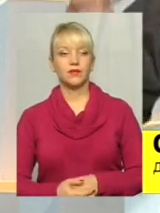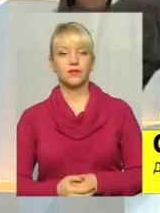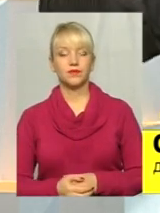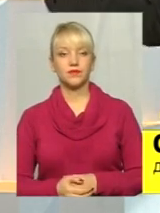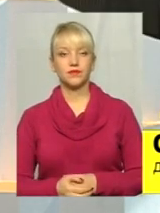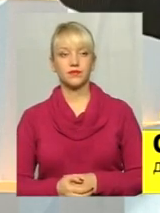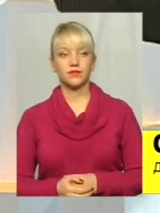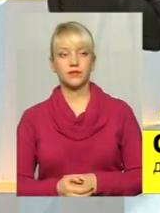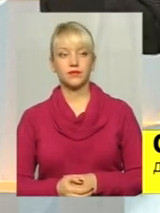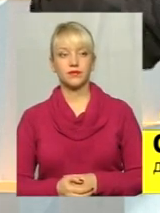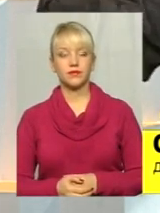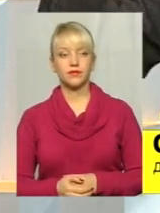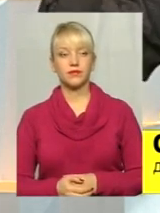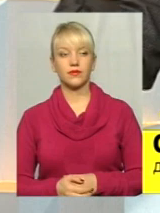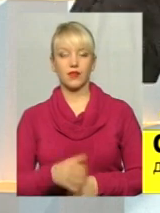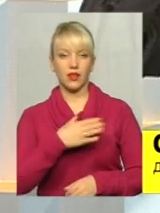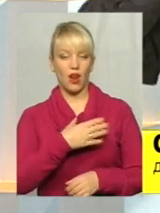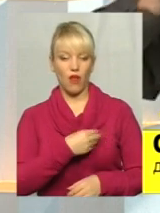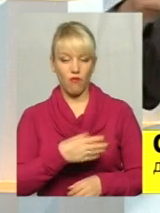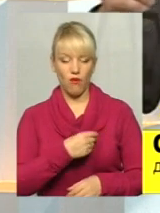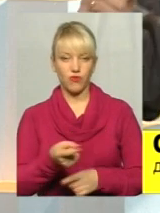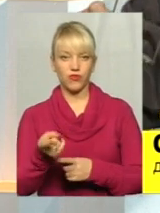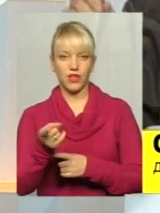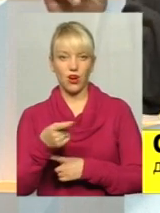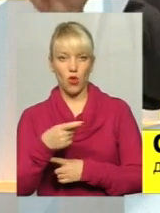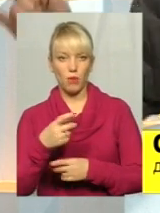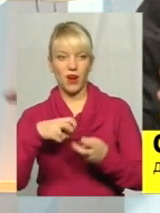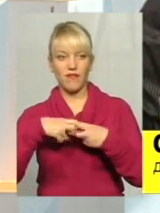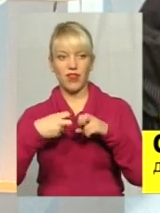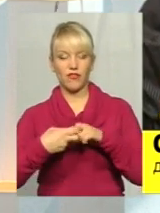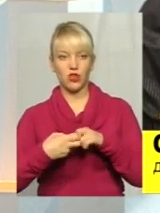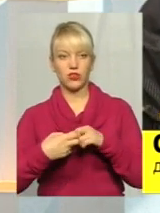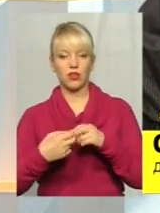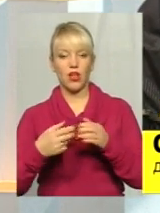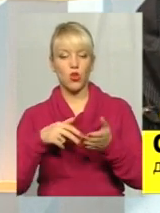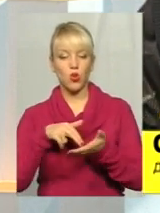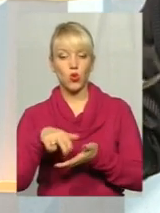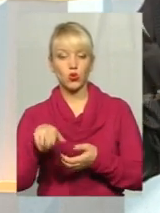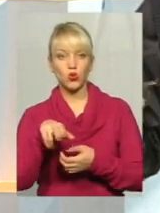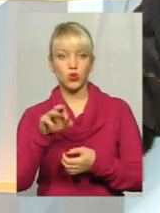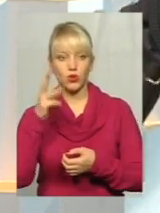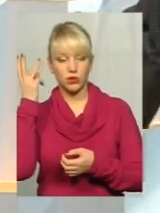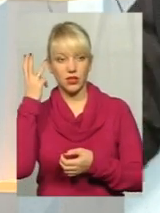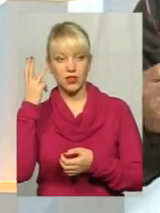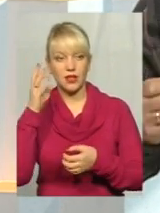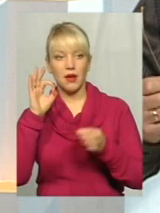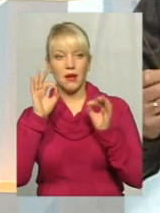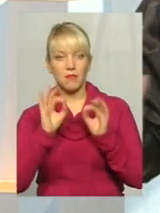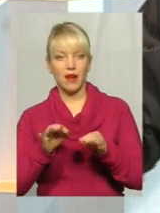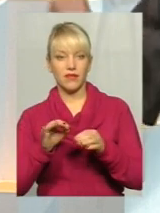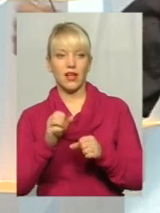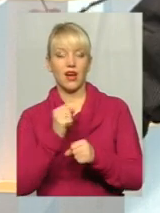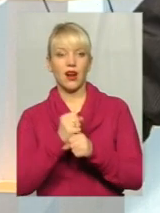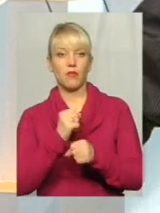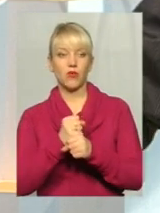Оно почалося, Львов, Тернопіль, Івано-Франковськ, дошло до Хмельницька. Ну, правда, роботники Хмельницьк